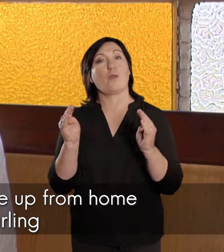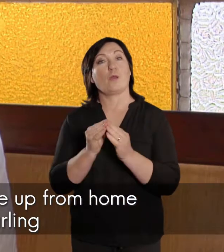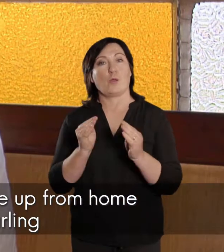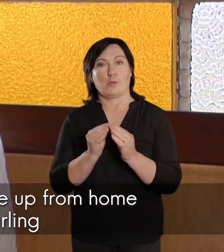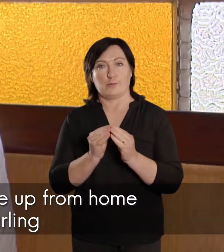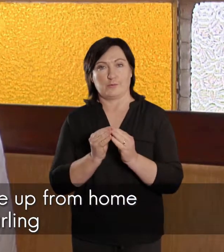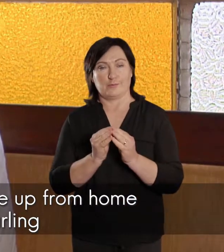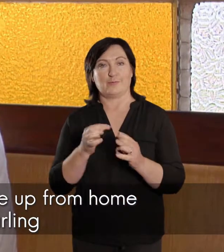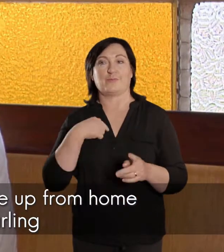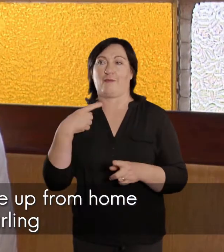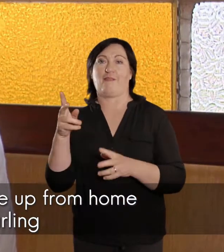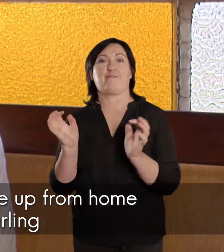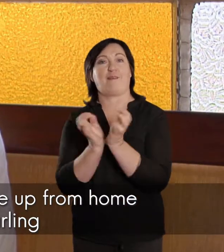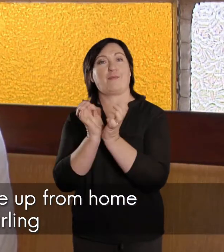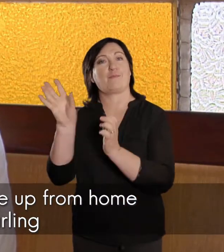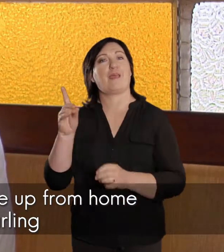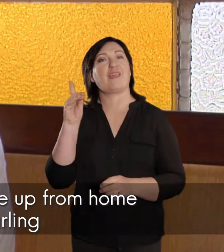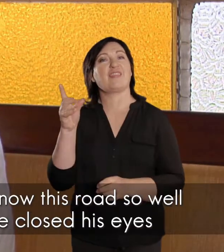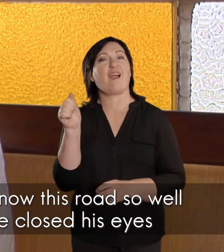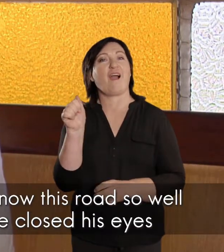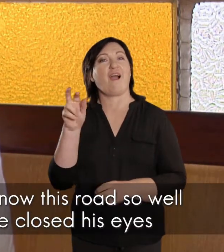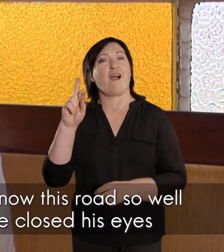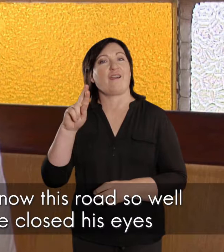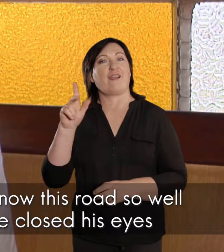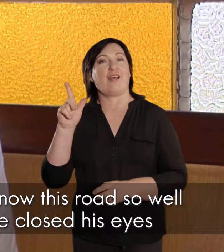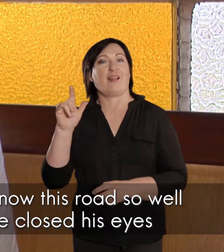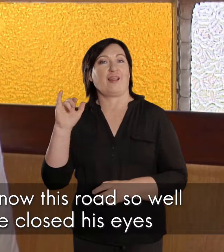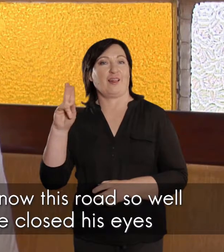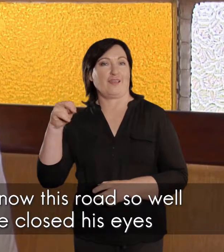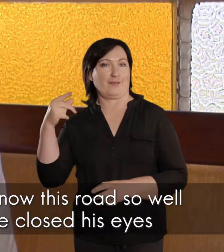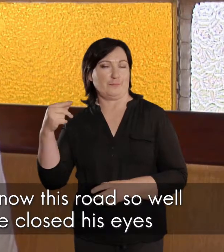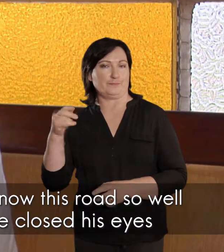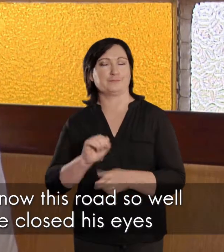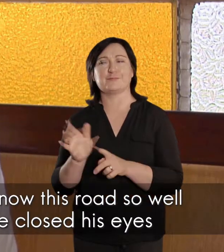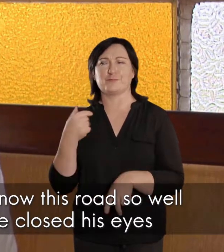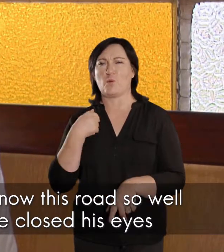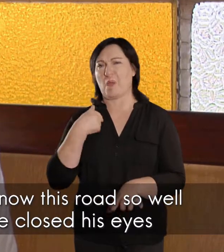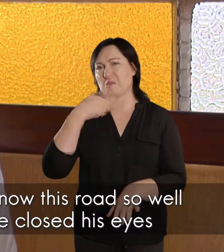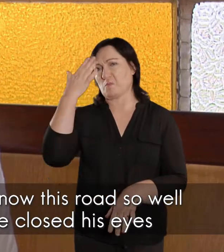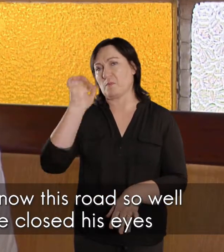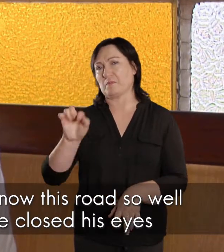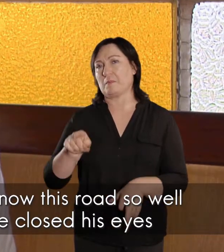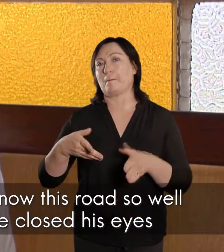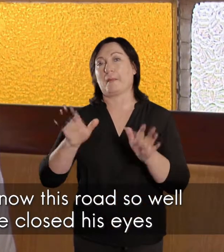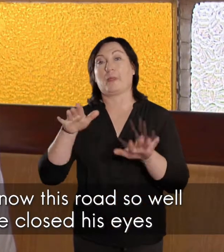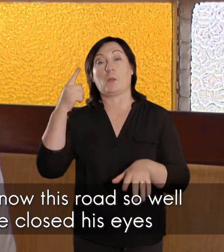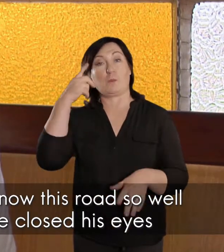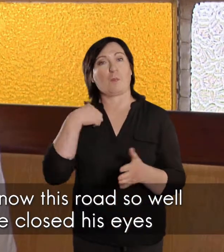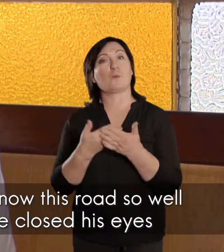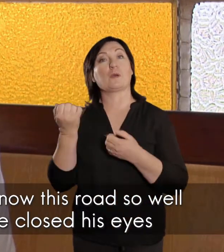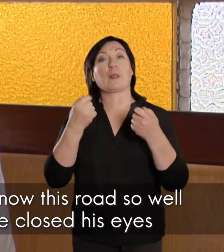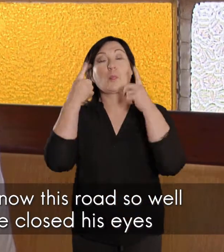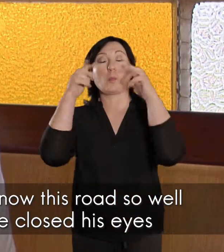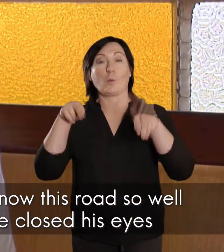bereis, waar ek samen met een vergadering toe, het dalen toe, en hier toe die pad, toe sê hy vir mense, te mikkel, ek ken hier die pad so goed, dat ek toe